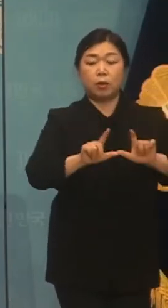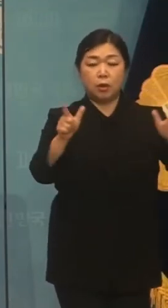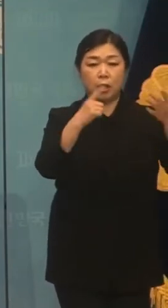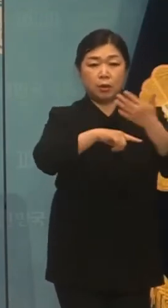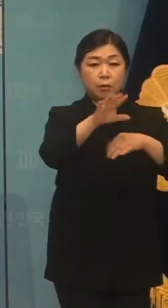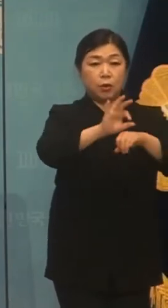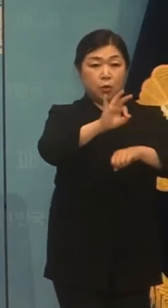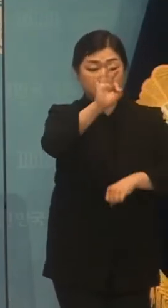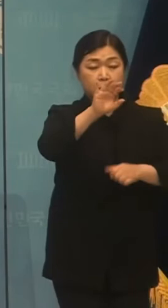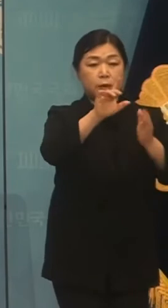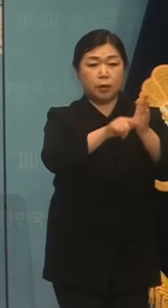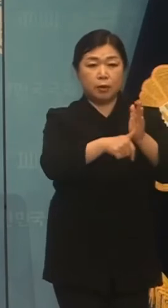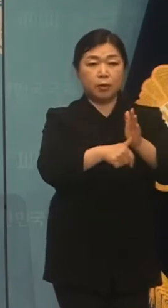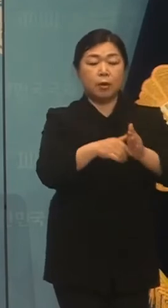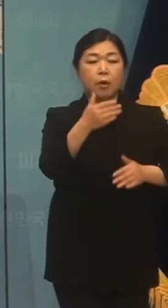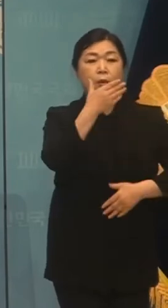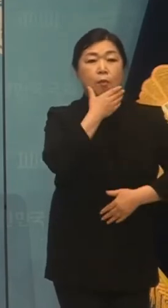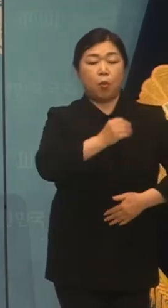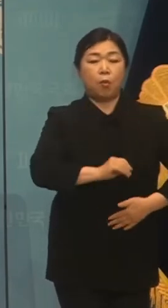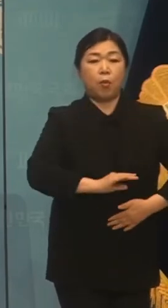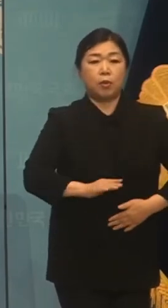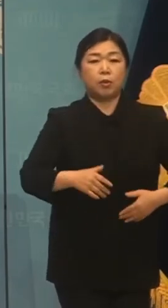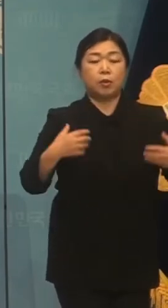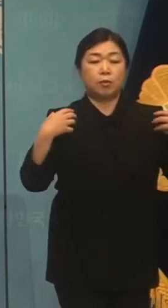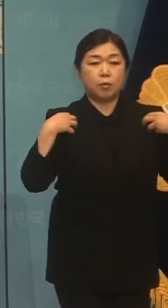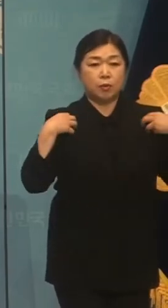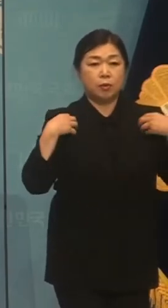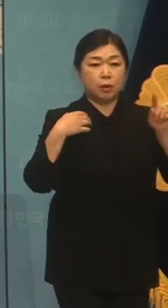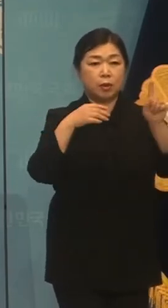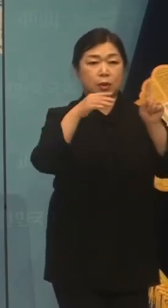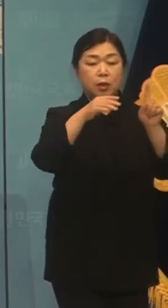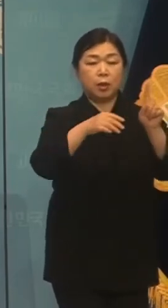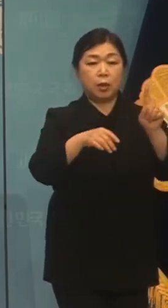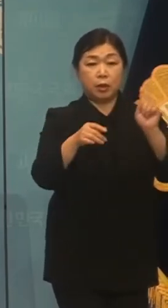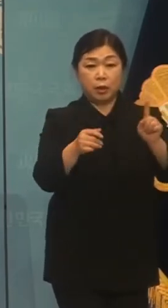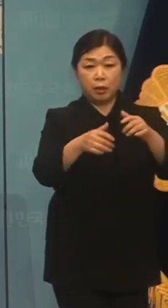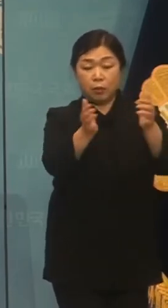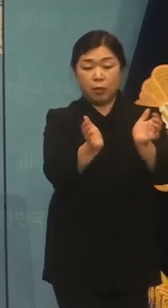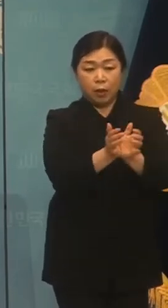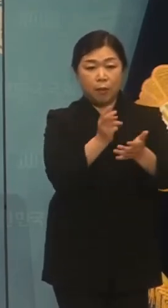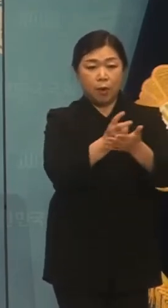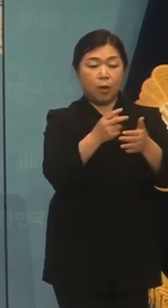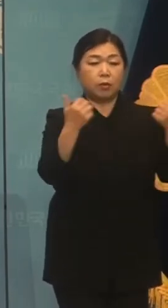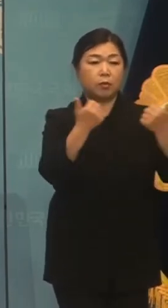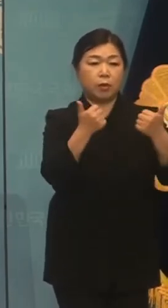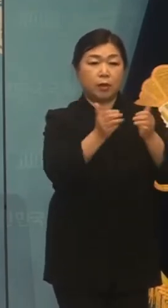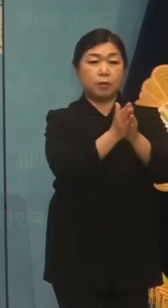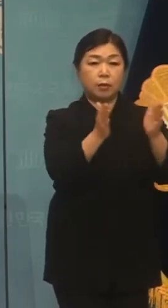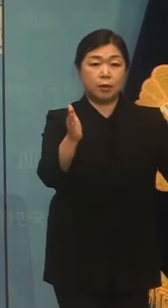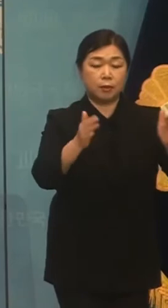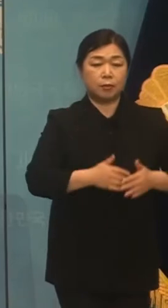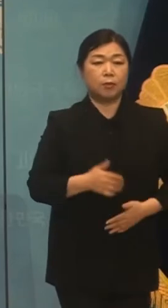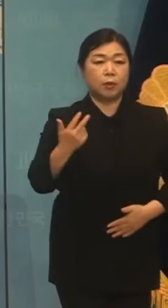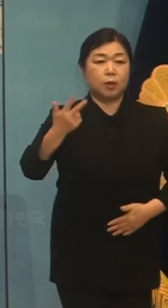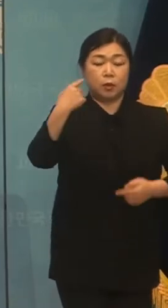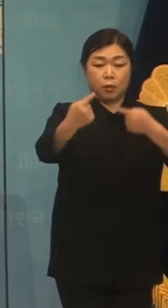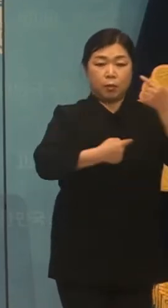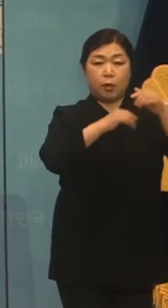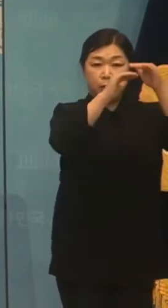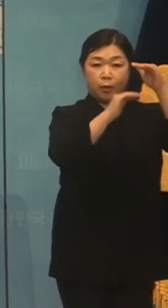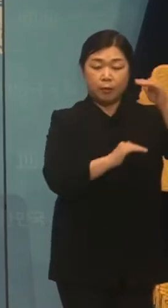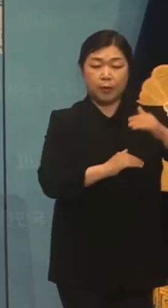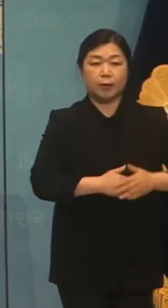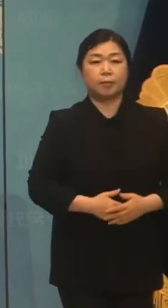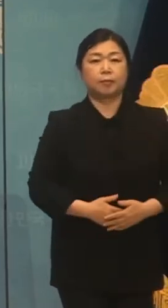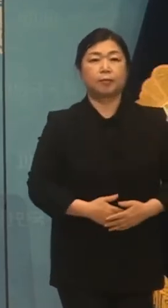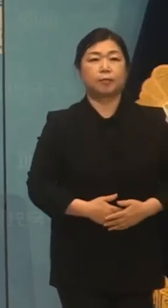10시에 보건복지위 제1법안소위원회가 예정되어 있습니다. 다음은 지난주 접수된 의원입니다.